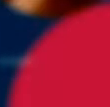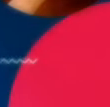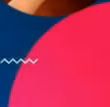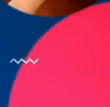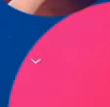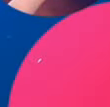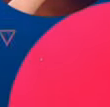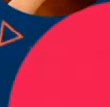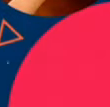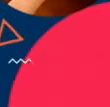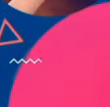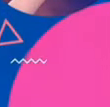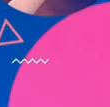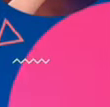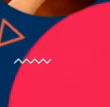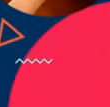Музиката